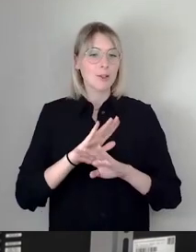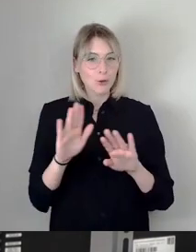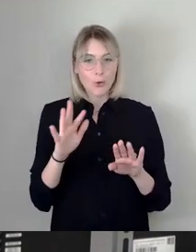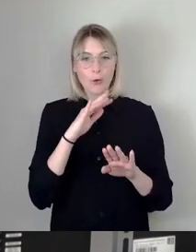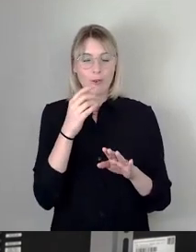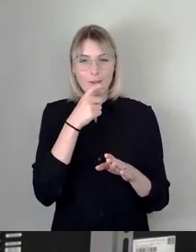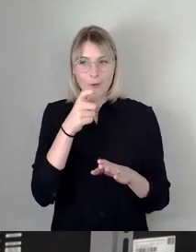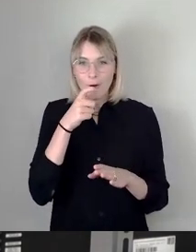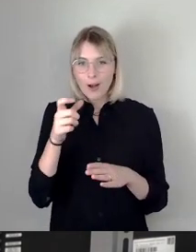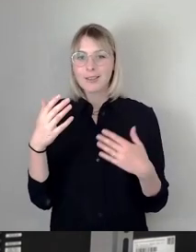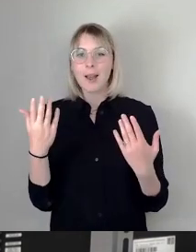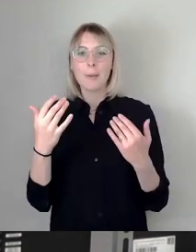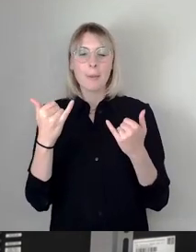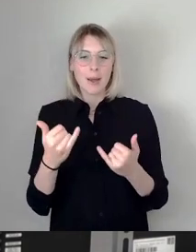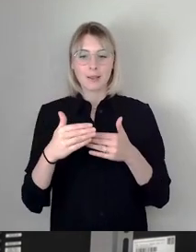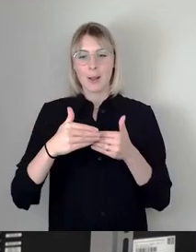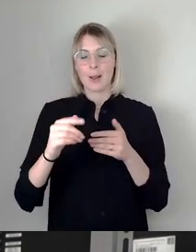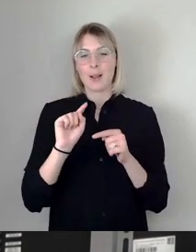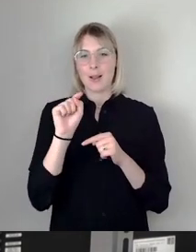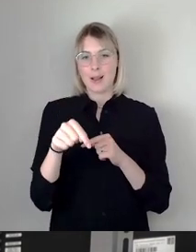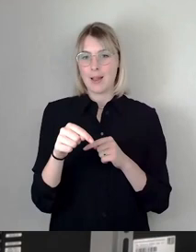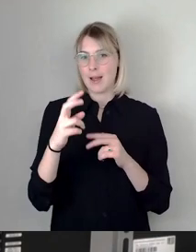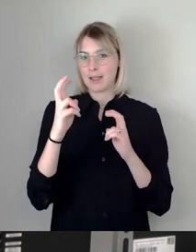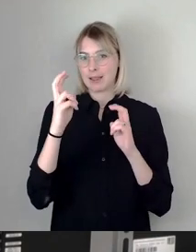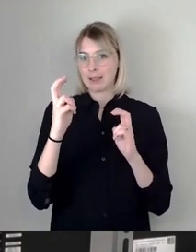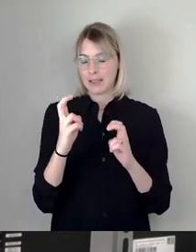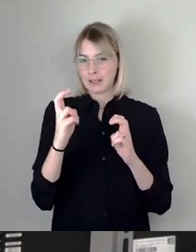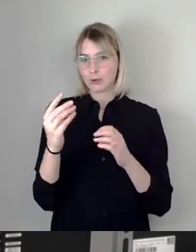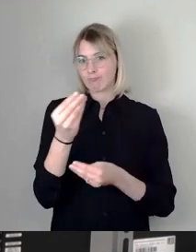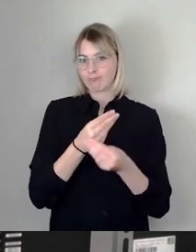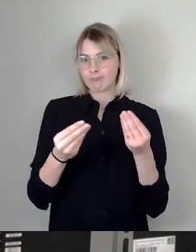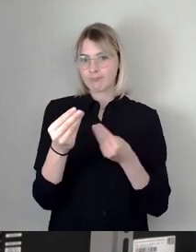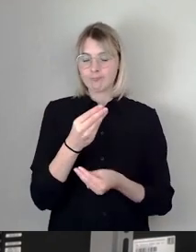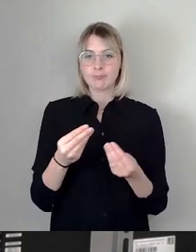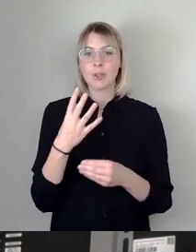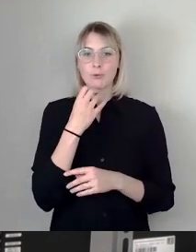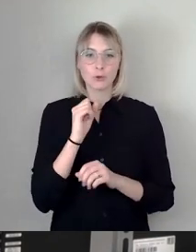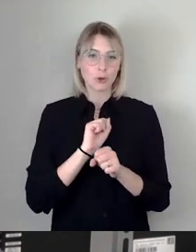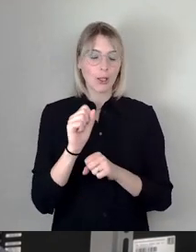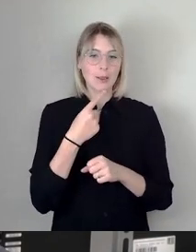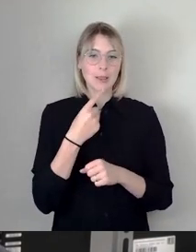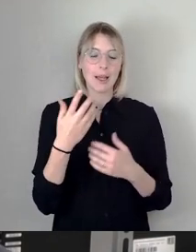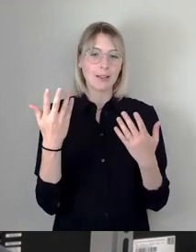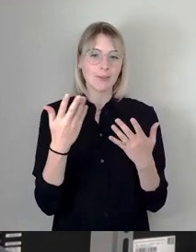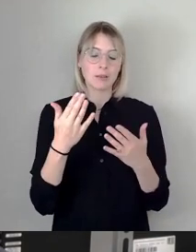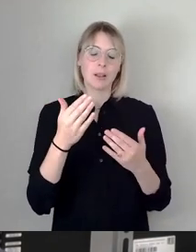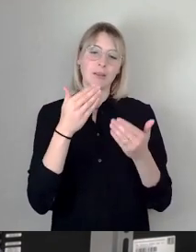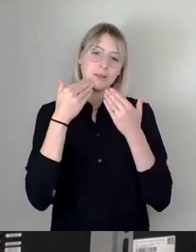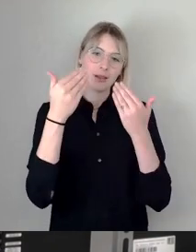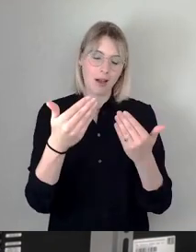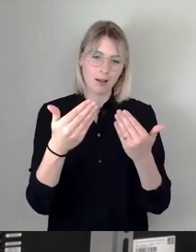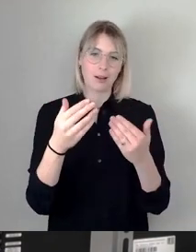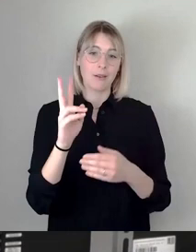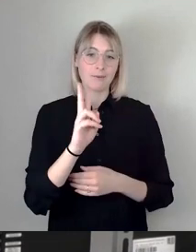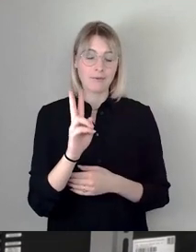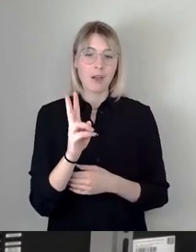uns, aber ich will es mir nicht dämen lassen, an dieser Stelle ausdrücklich im Namen der Stadt Dresden denjenigen zu danken, die mit dem Ende